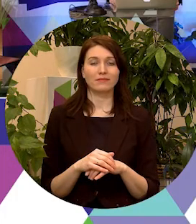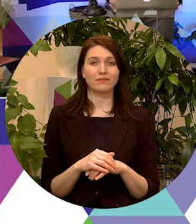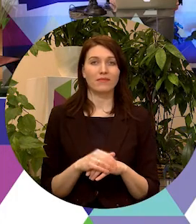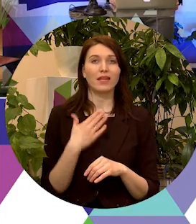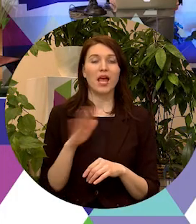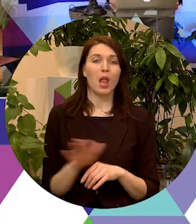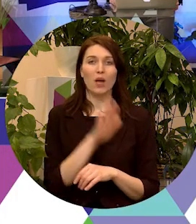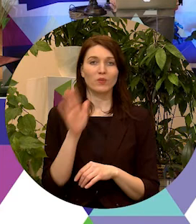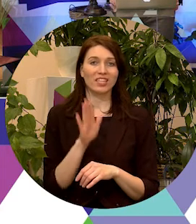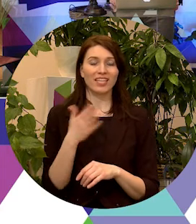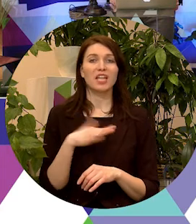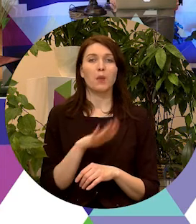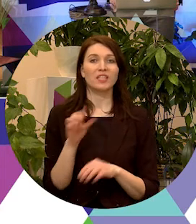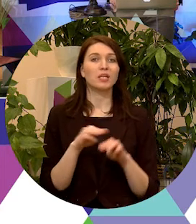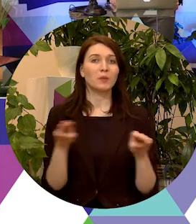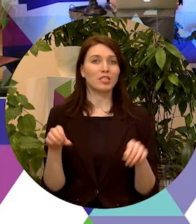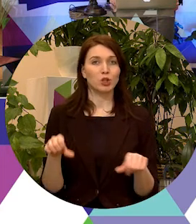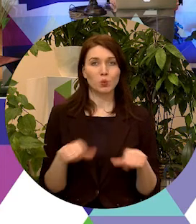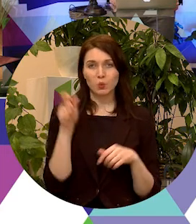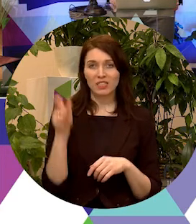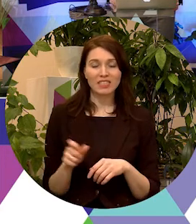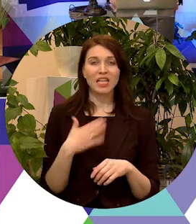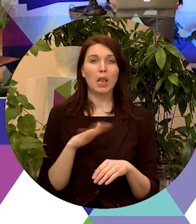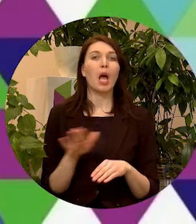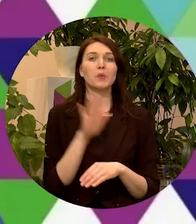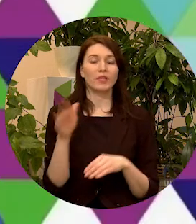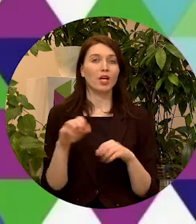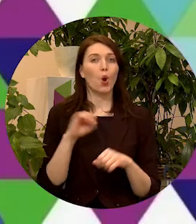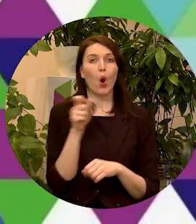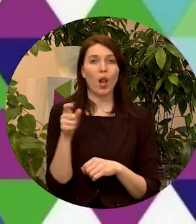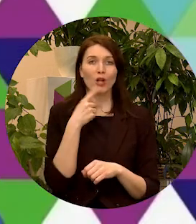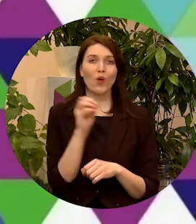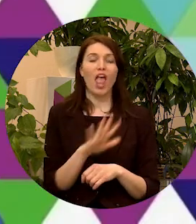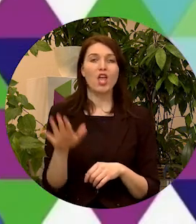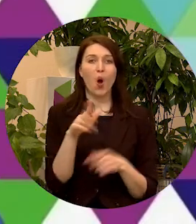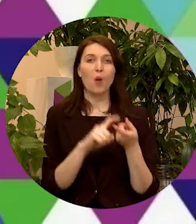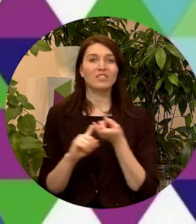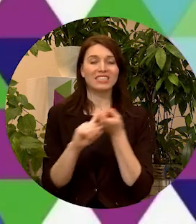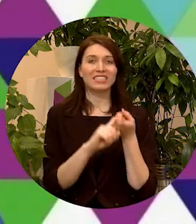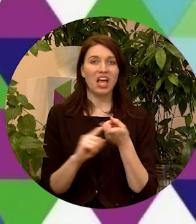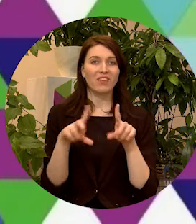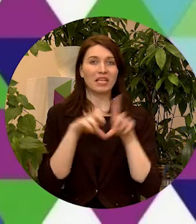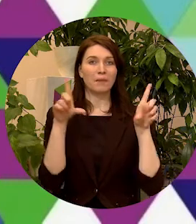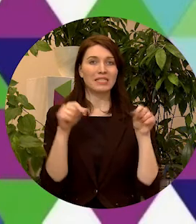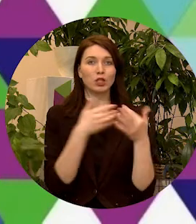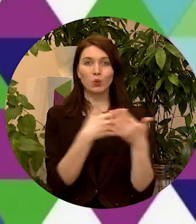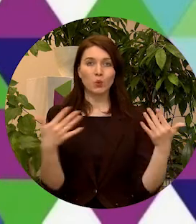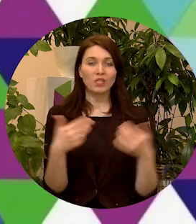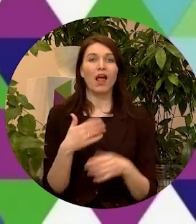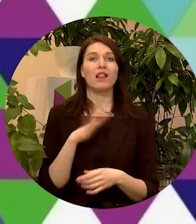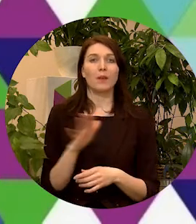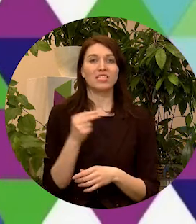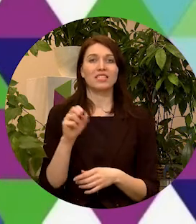Jā, labdien, labdien, ministrs skundzei, labdien, kolēģi no Eiropas Savienības institūcijām, labdien, zane,